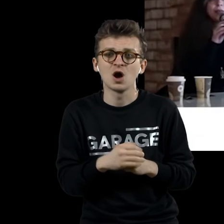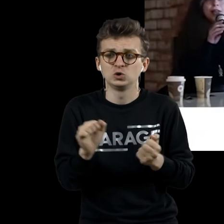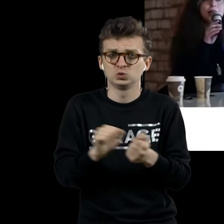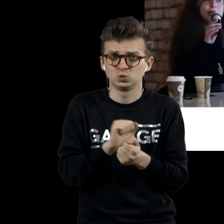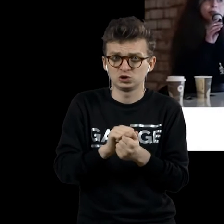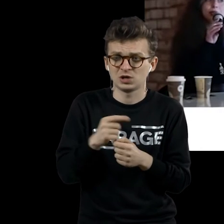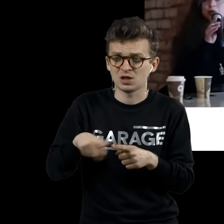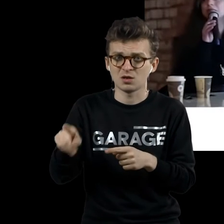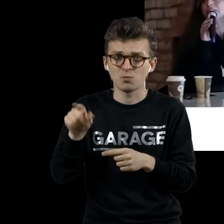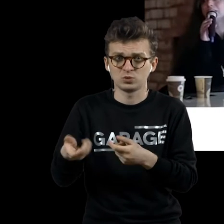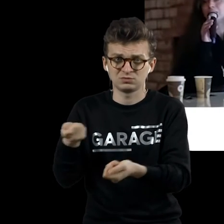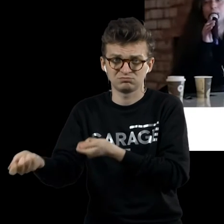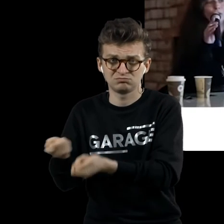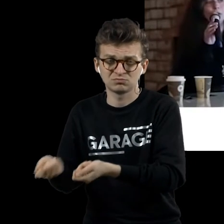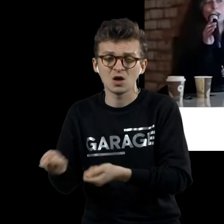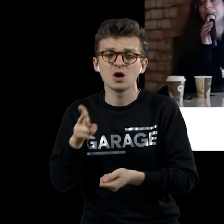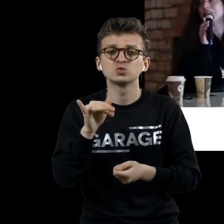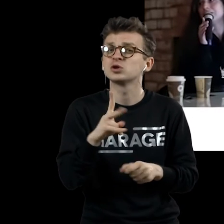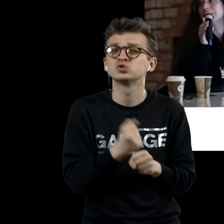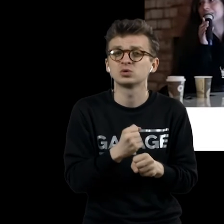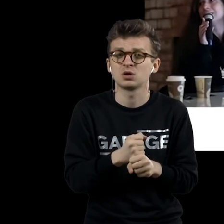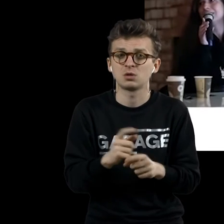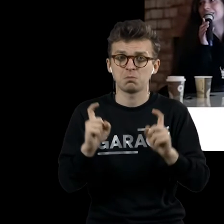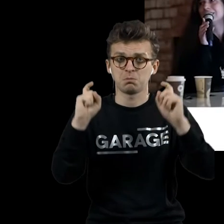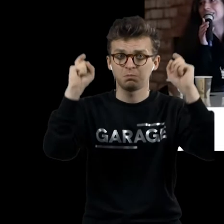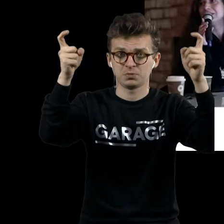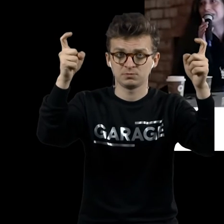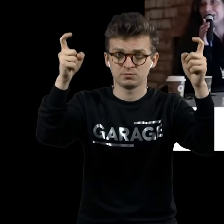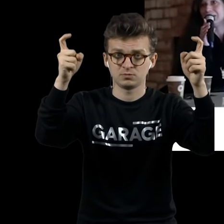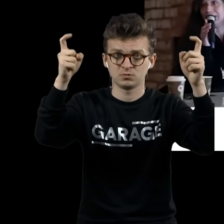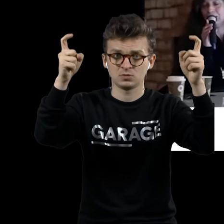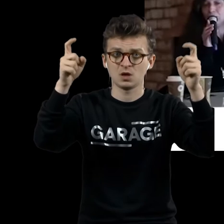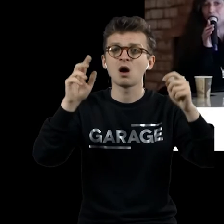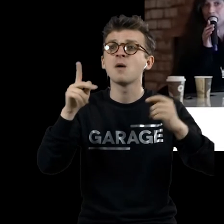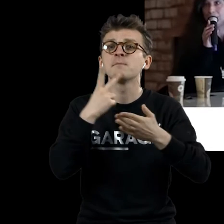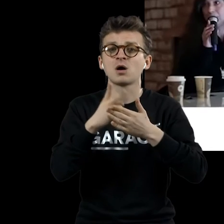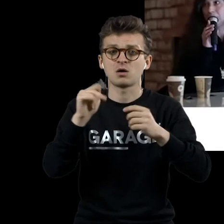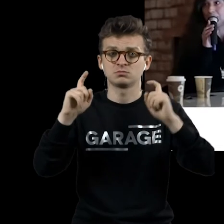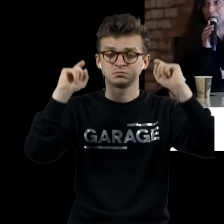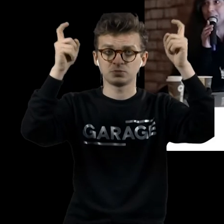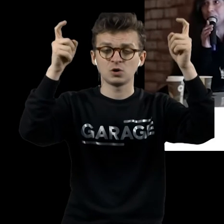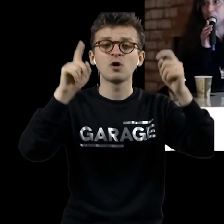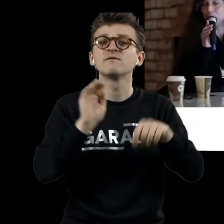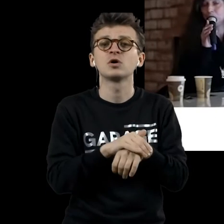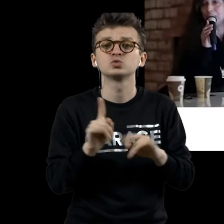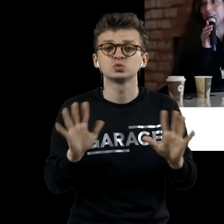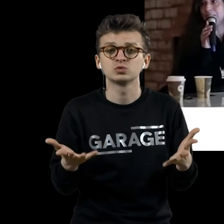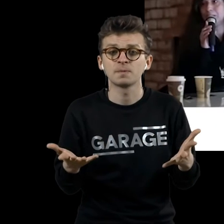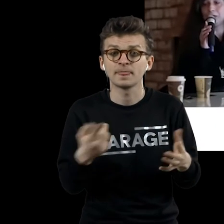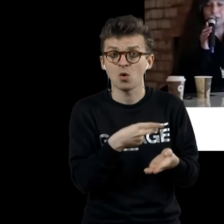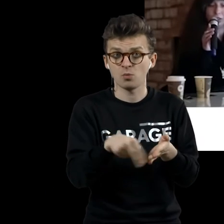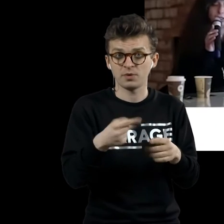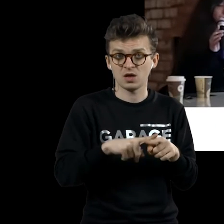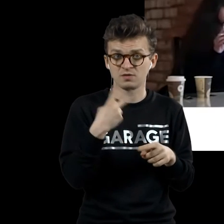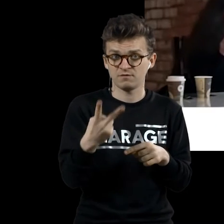бутылок. Что делает с ней Дюшан? Он ее подвешивает, как она выставляется. Что произошло? На самом деле, вот он купил эти